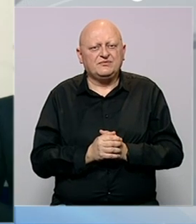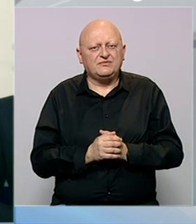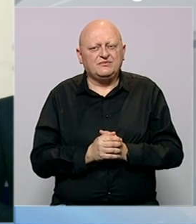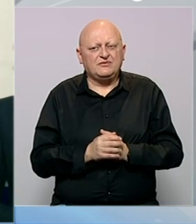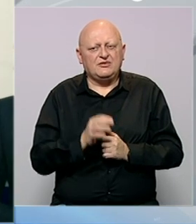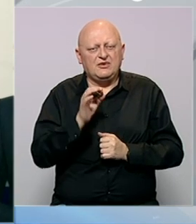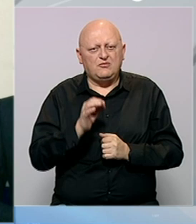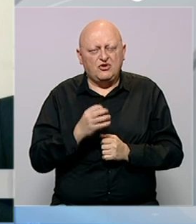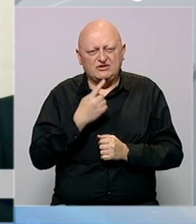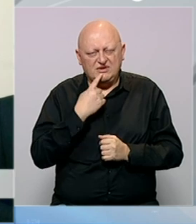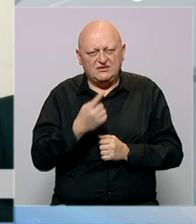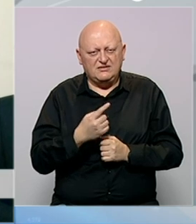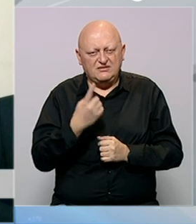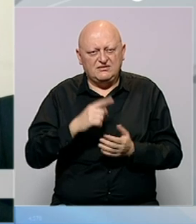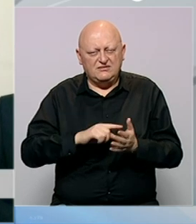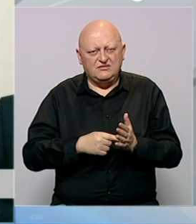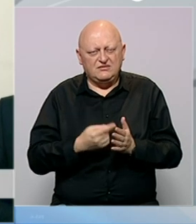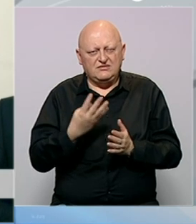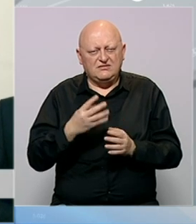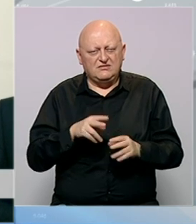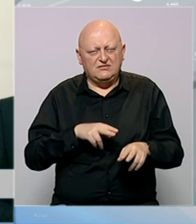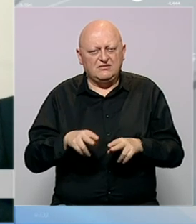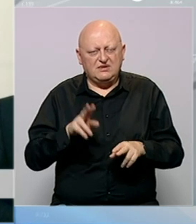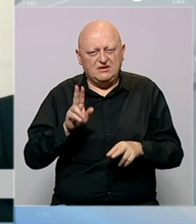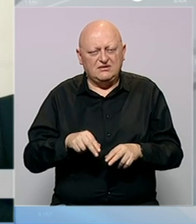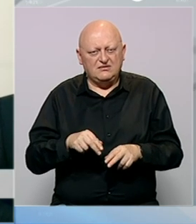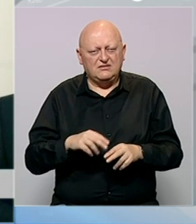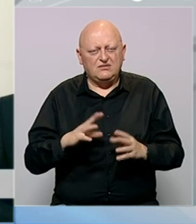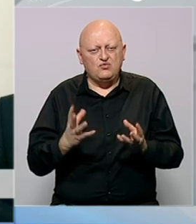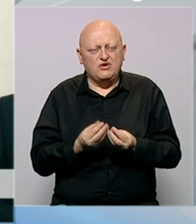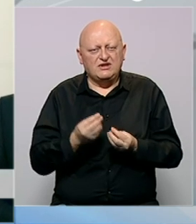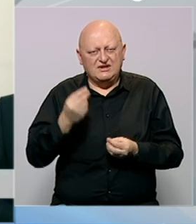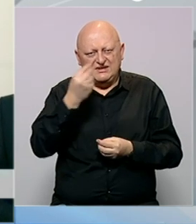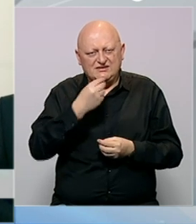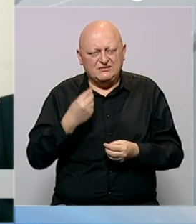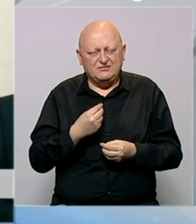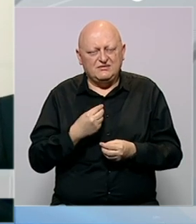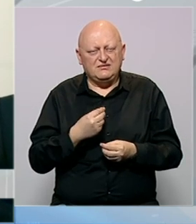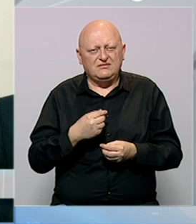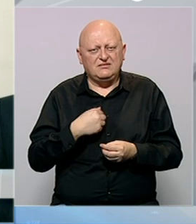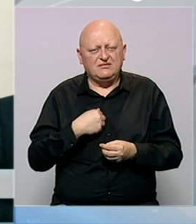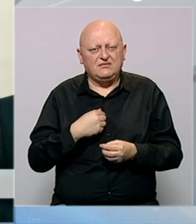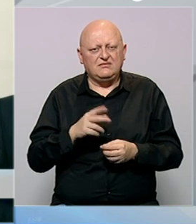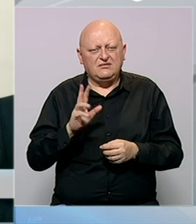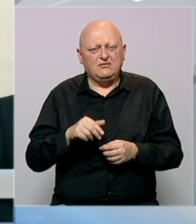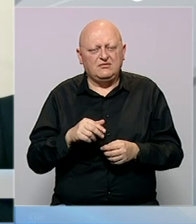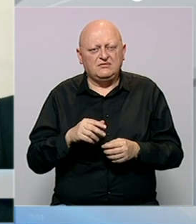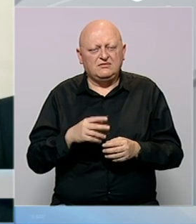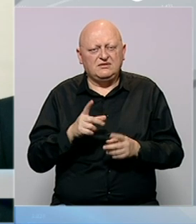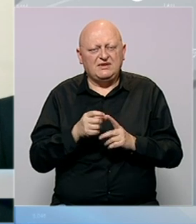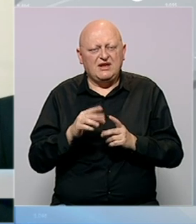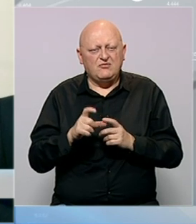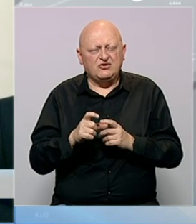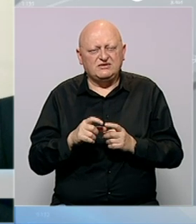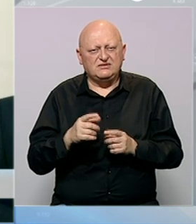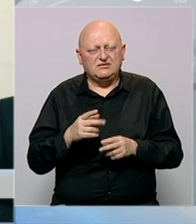Procenti govore da 1,4 ministarstva će imati Ujedinjena Srpska, a recimo 1,7 će imati Demos i